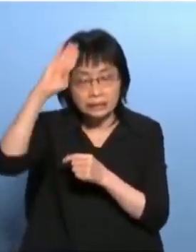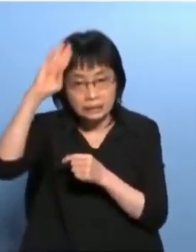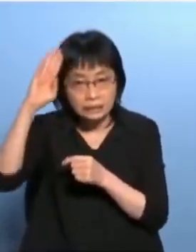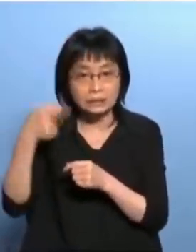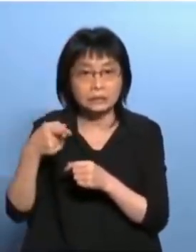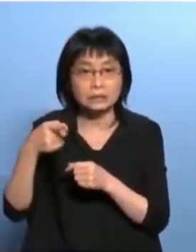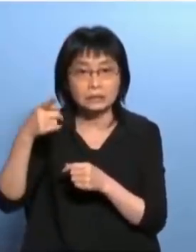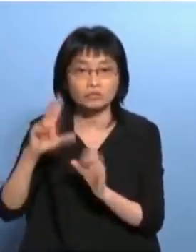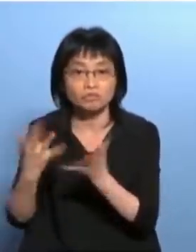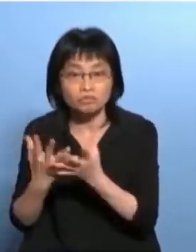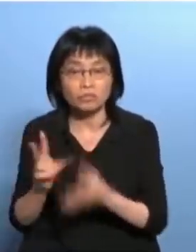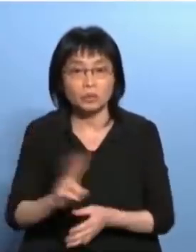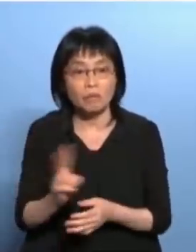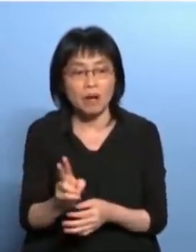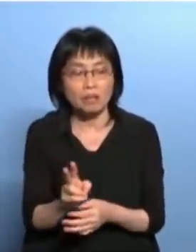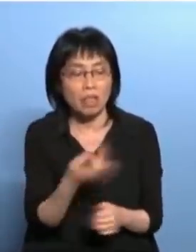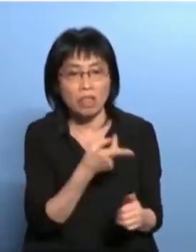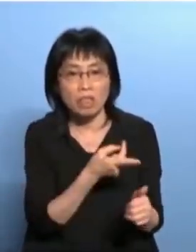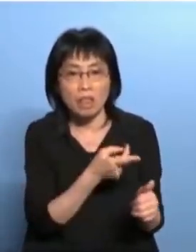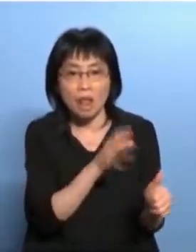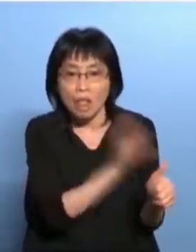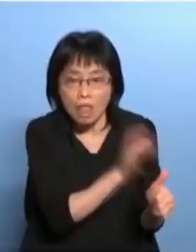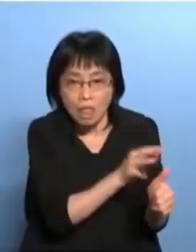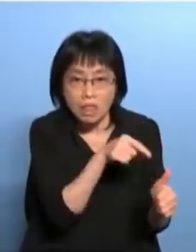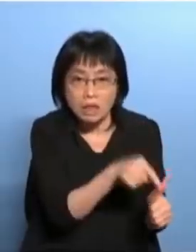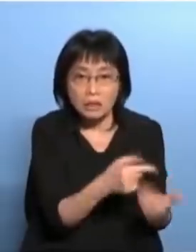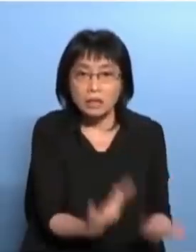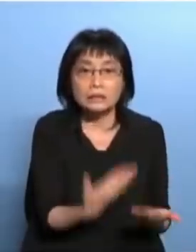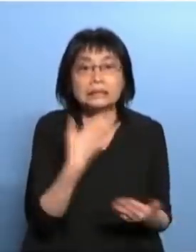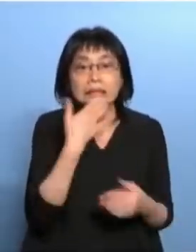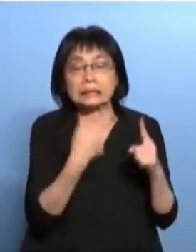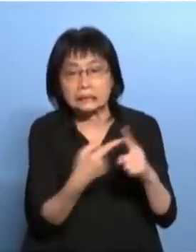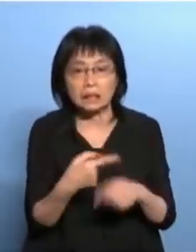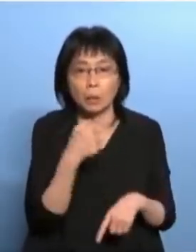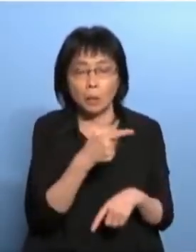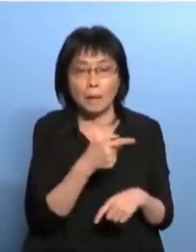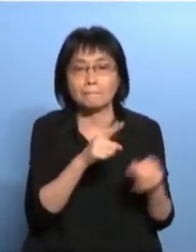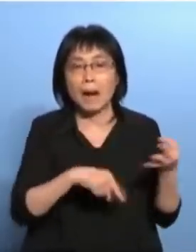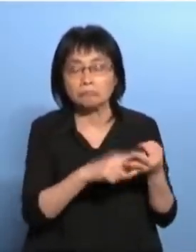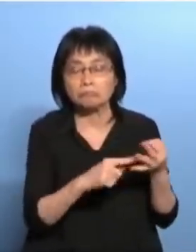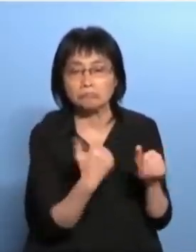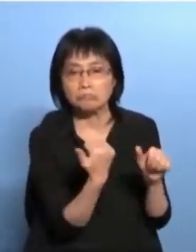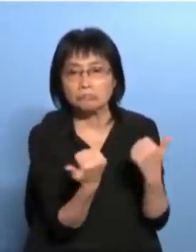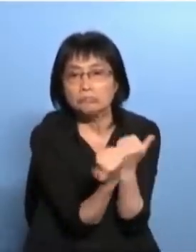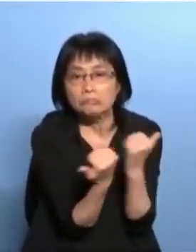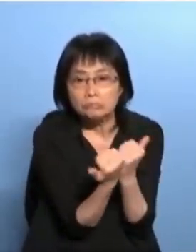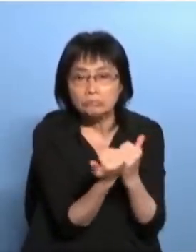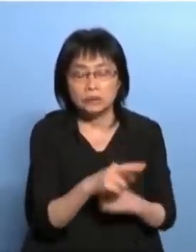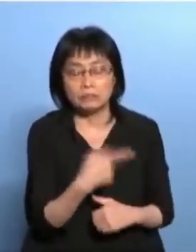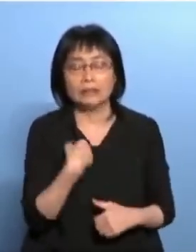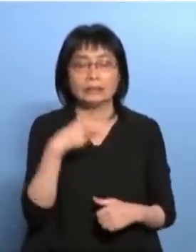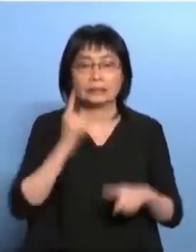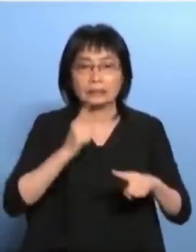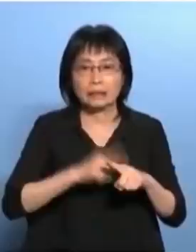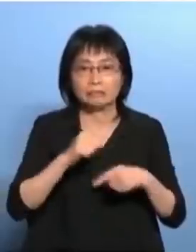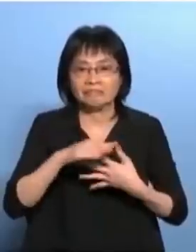格子是令自己降格的大家都知道你说这些说话令自己降格怎料她说完